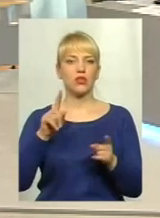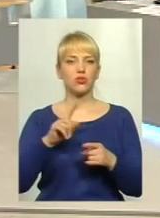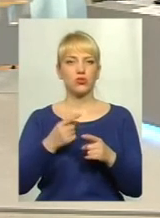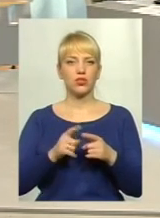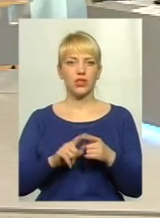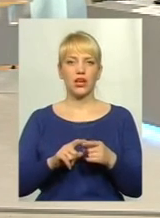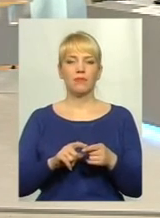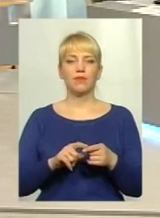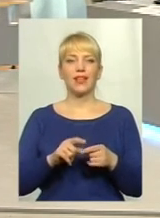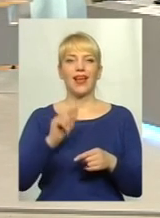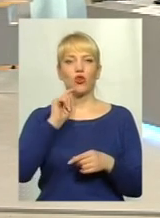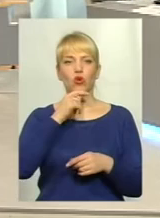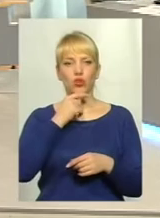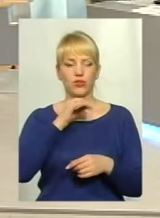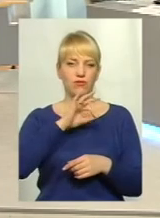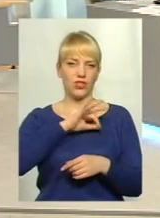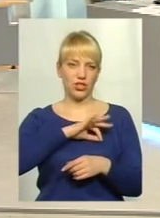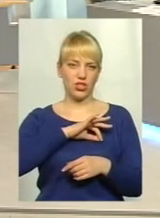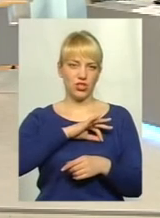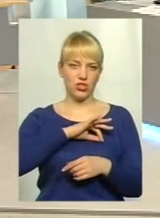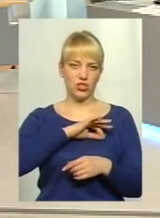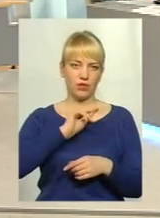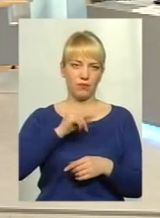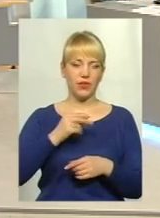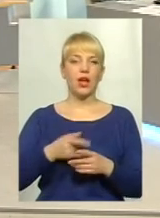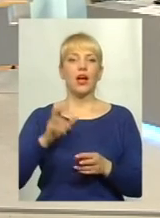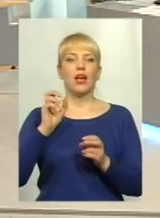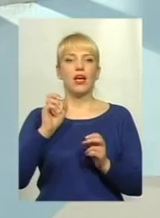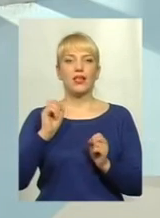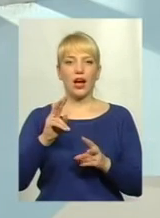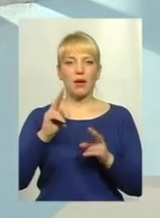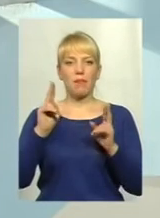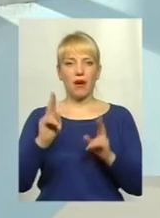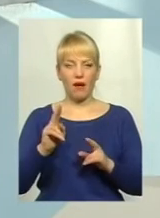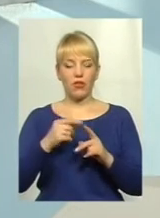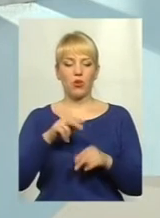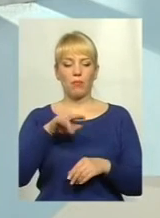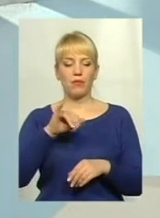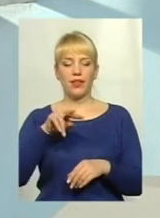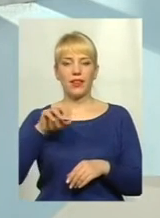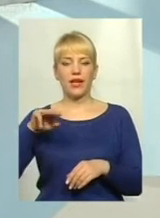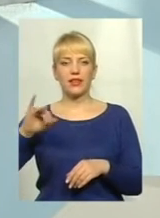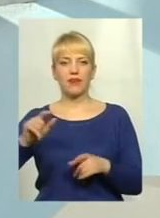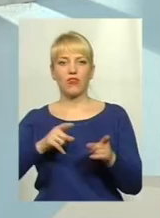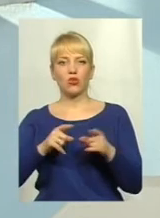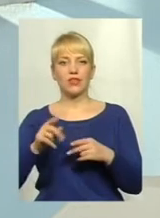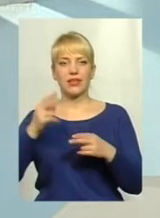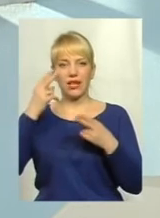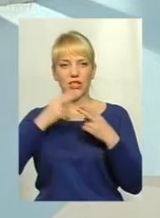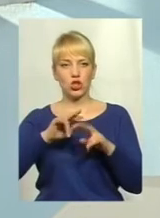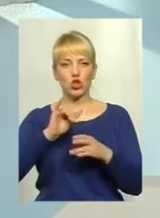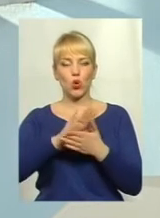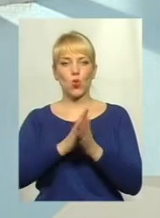це значно економічно вигідніше. Як правило, пілета виготовляється по так званих технічних умовах.